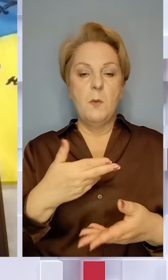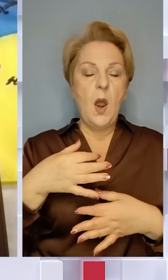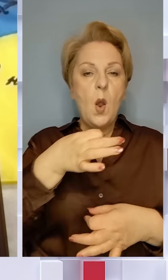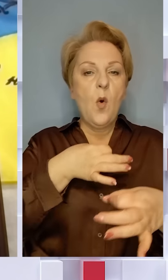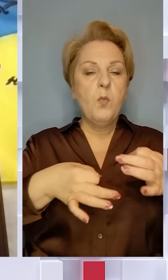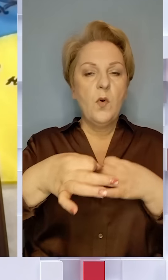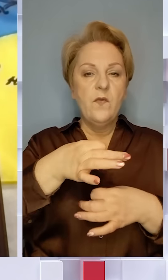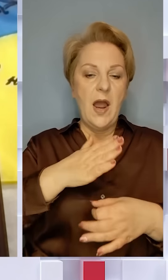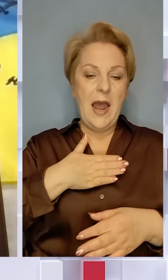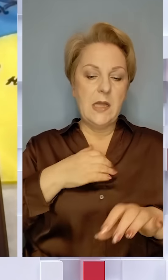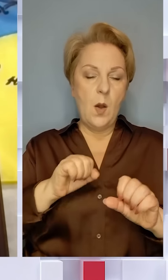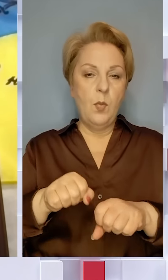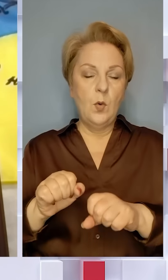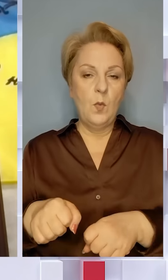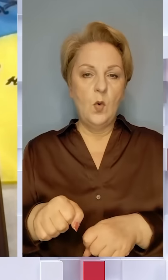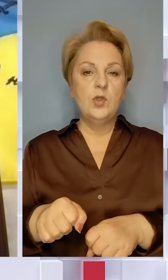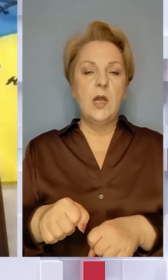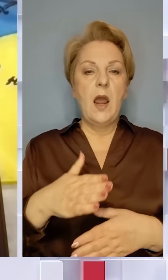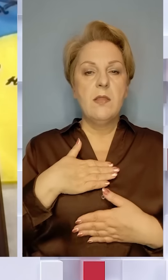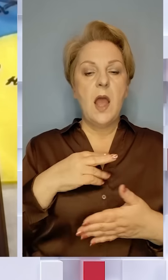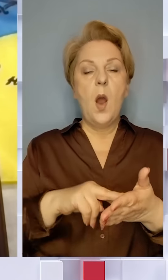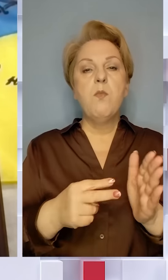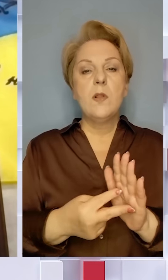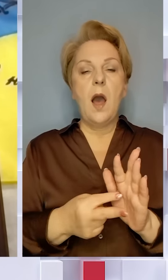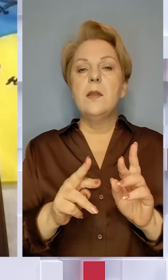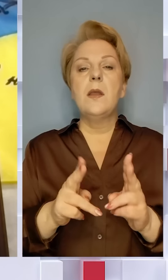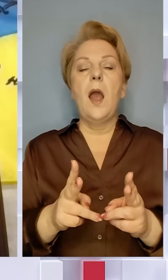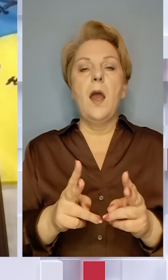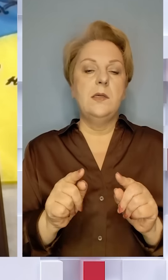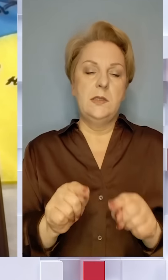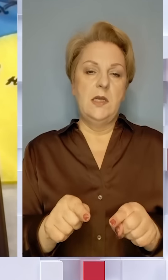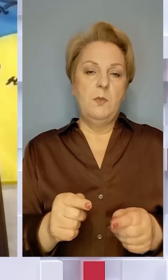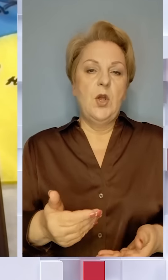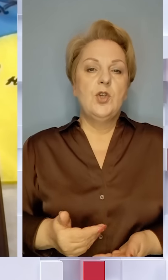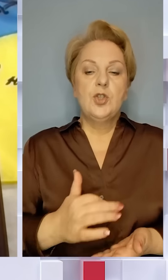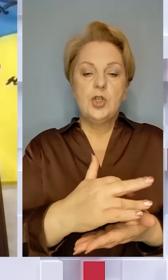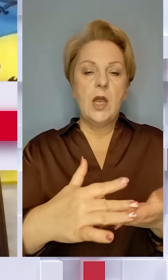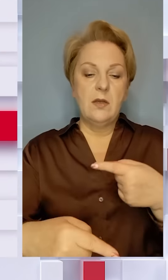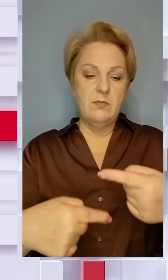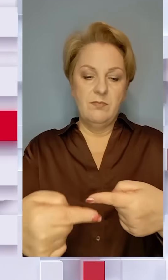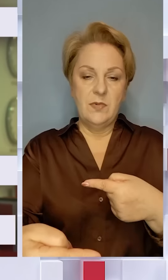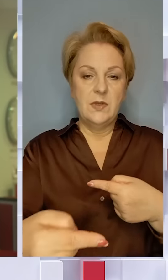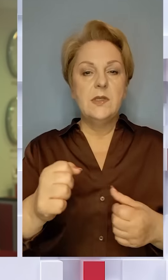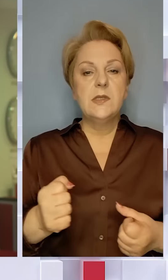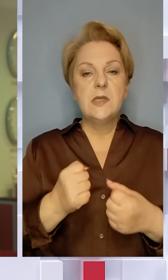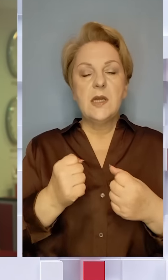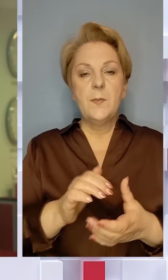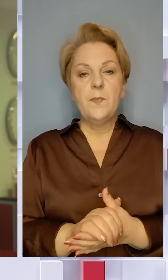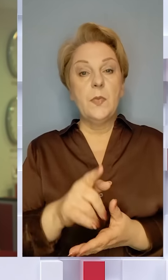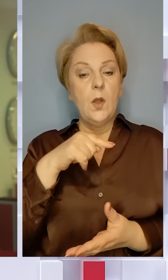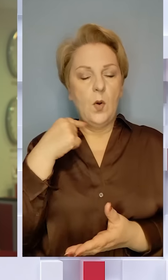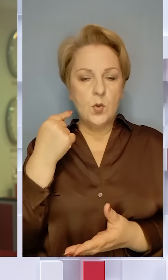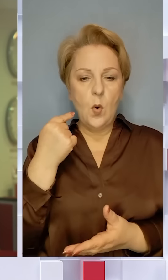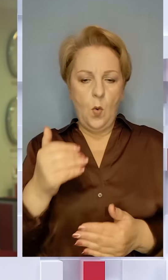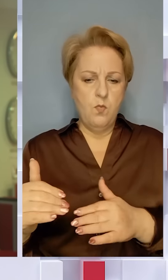обговорюємо нашу спроможність, наші плани, як з цим жити цю зиму. Росіяни